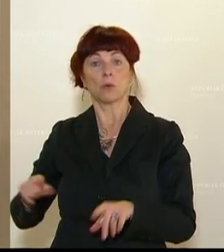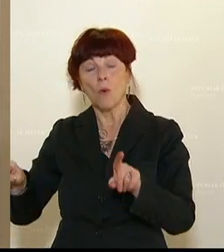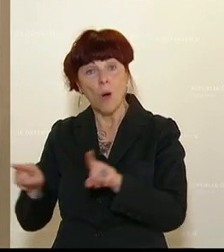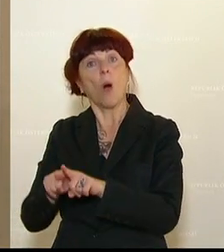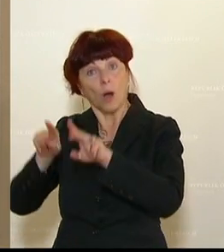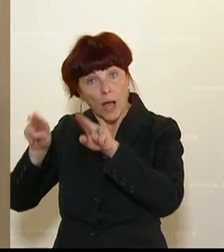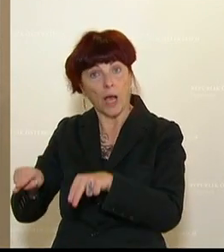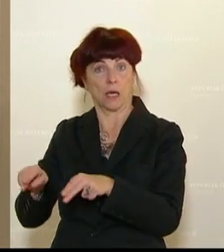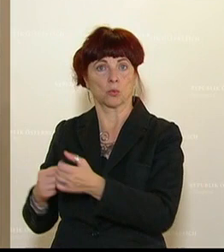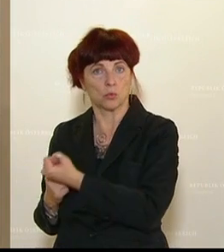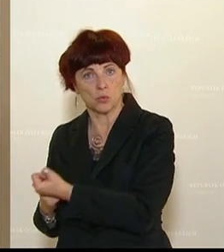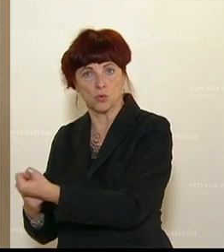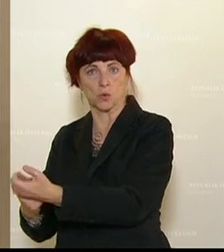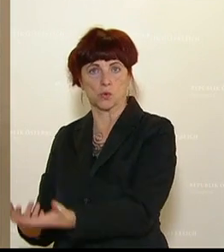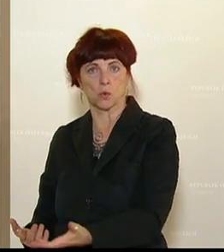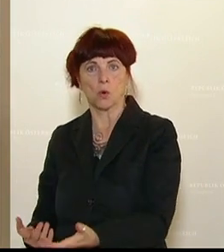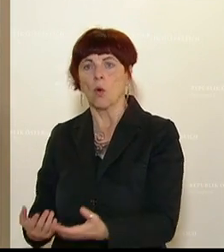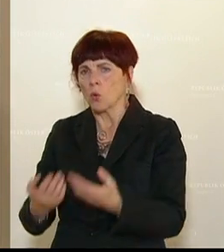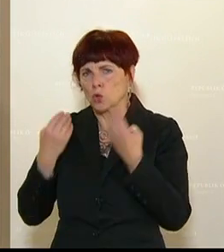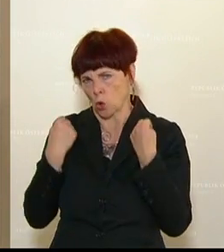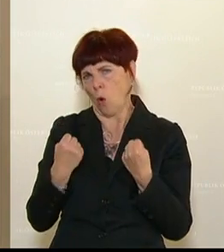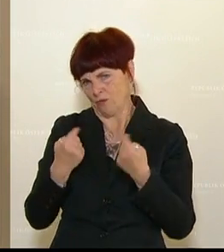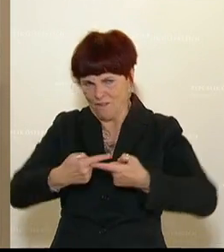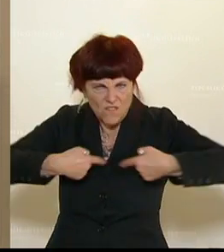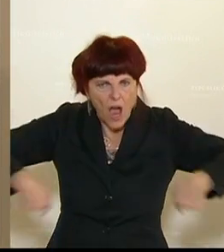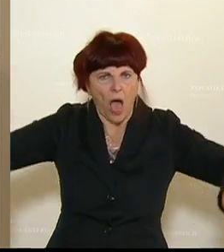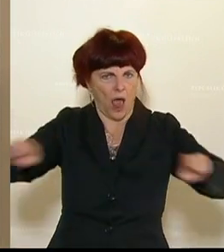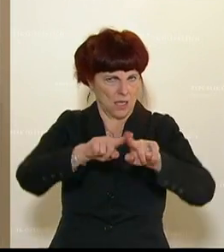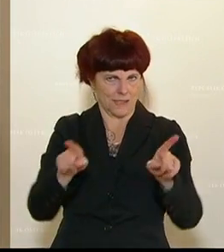Unterstützung. Und ich hoffe, dass wir alle hier das so sehen.